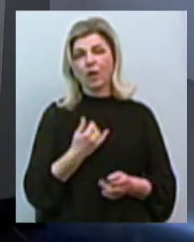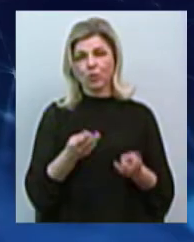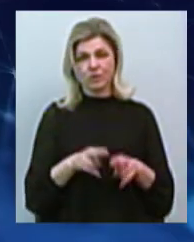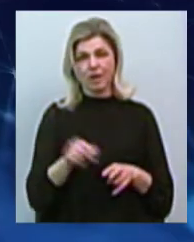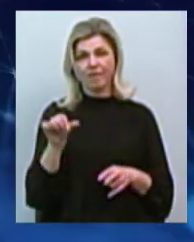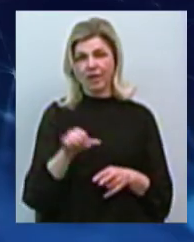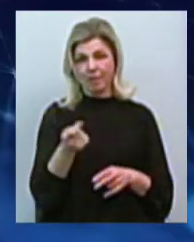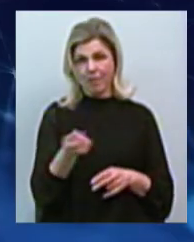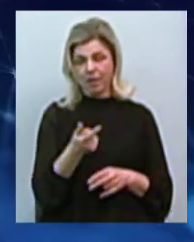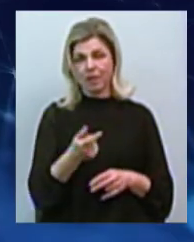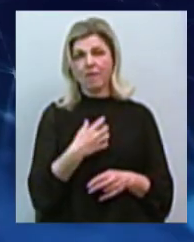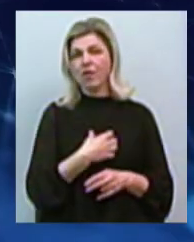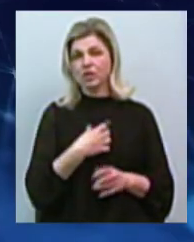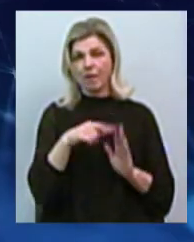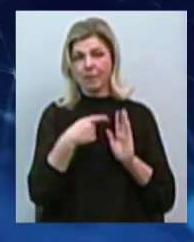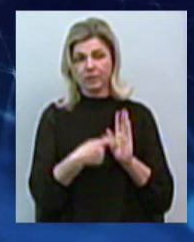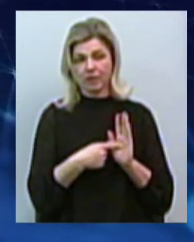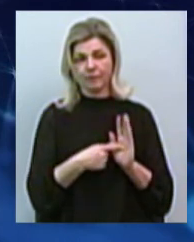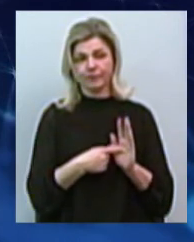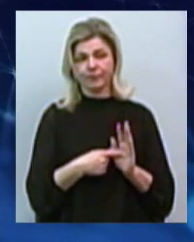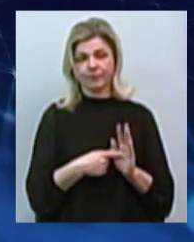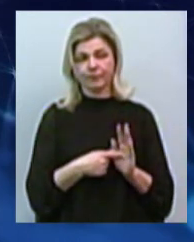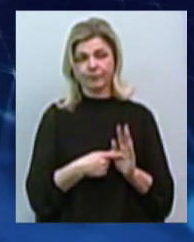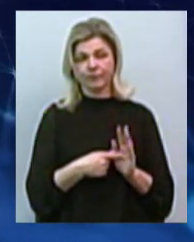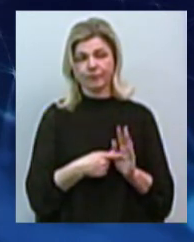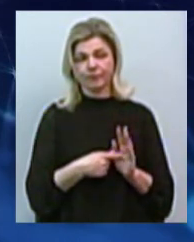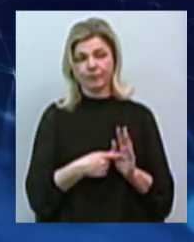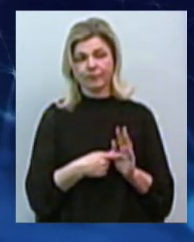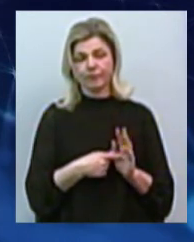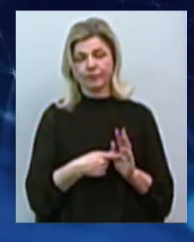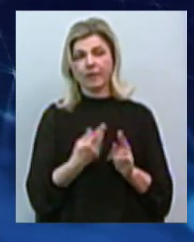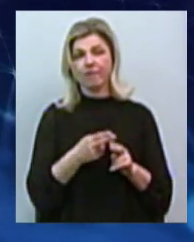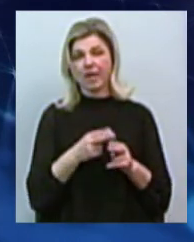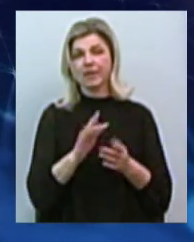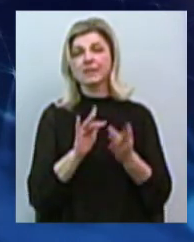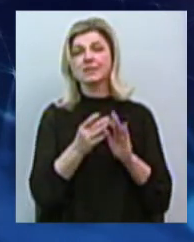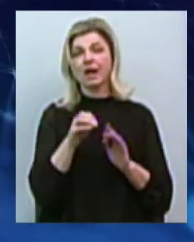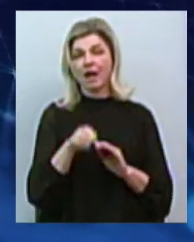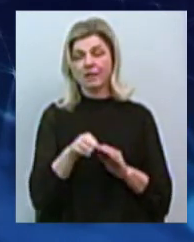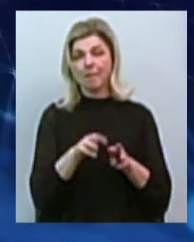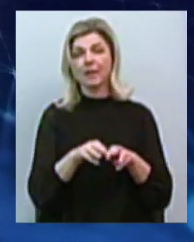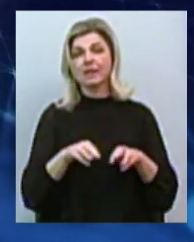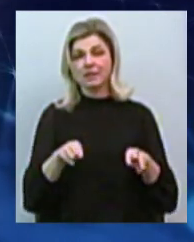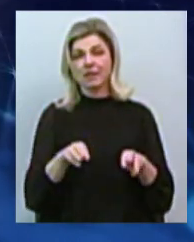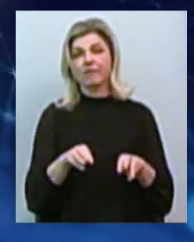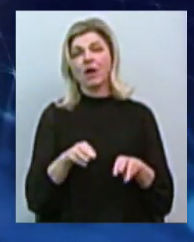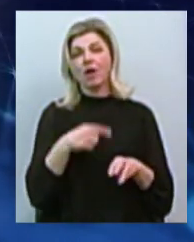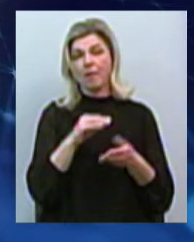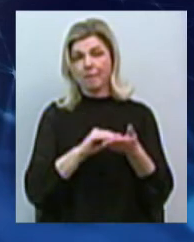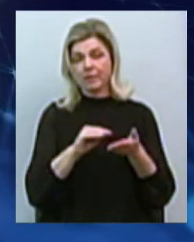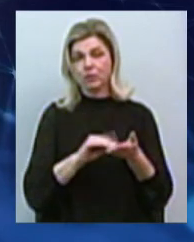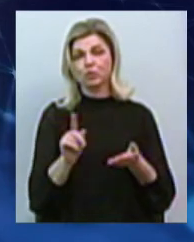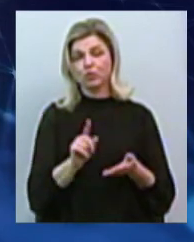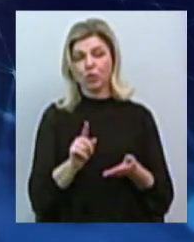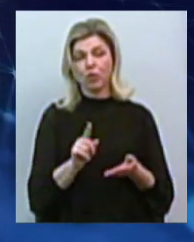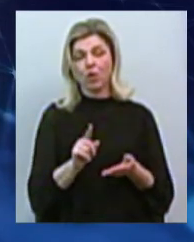Важливе питання, яке ми поки що минули. В тій же ж статті на сайті Міністерства інфраструктури йдеться, повторюю, що